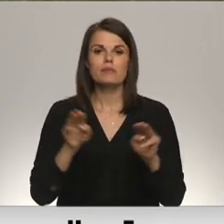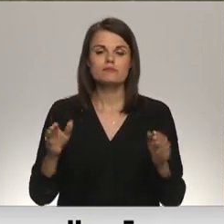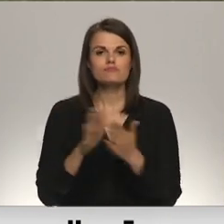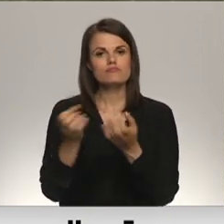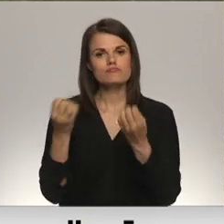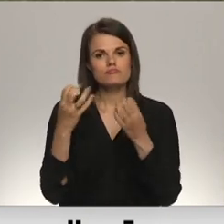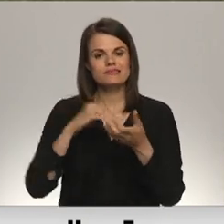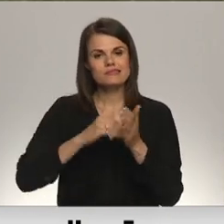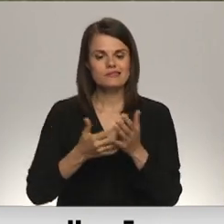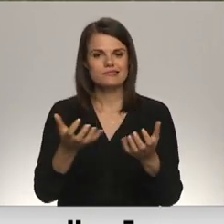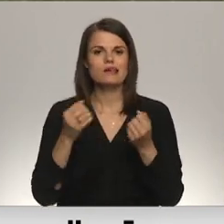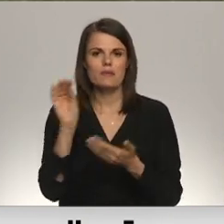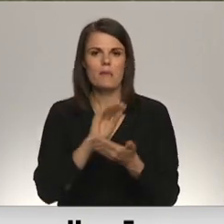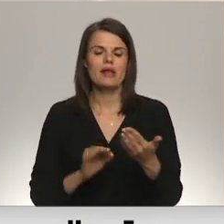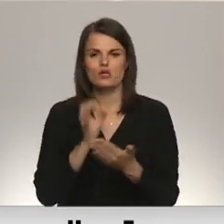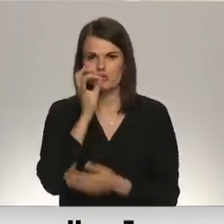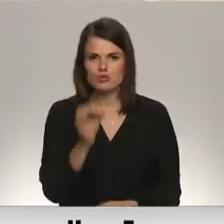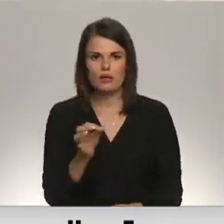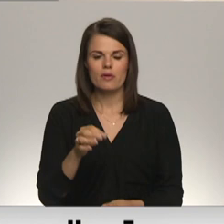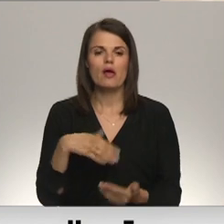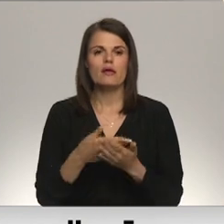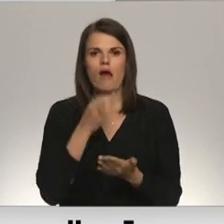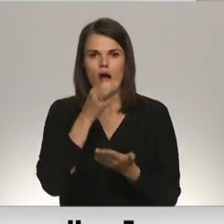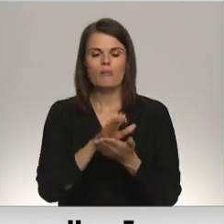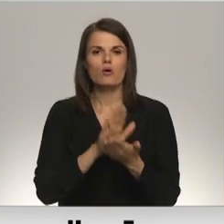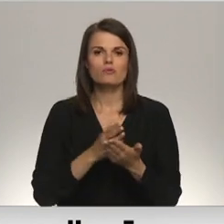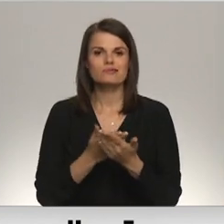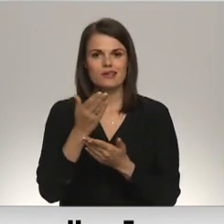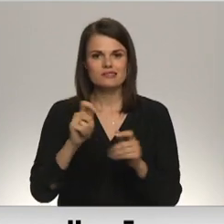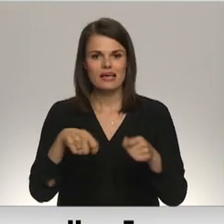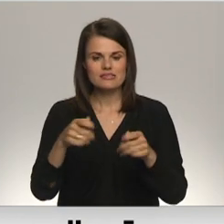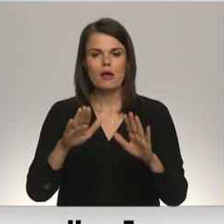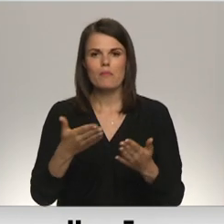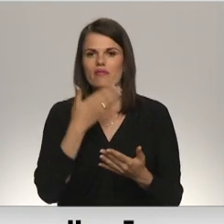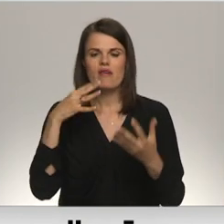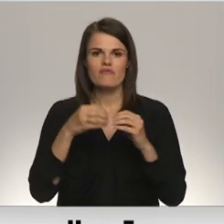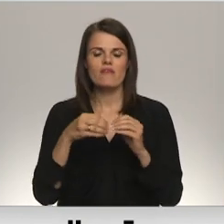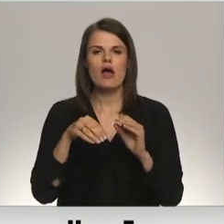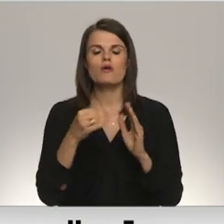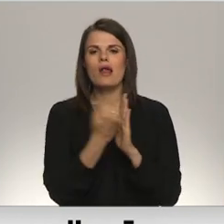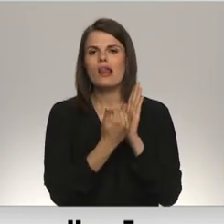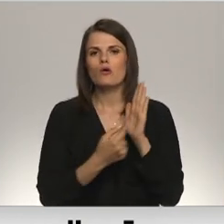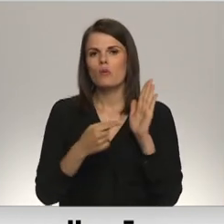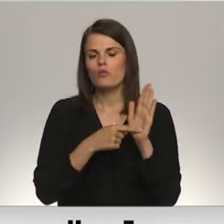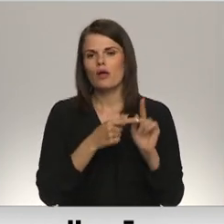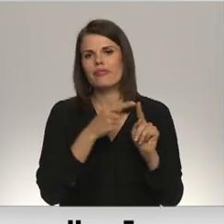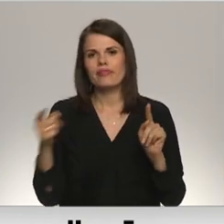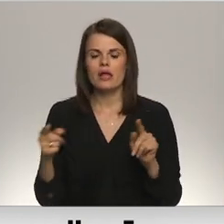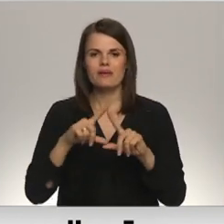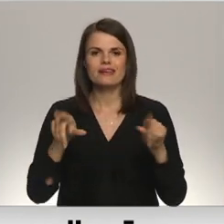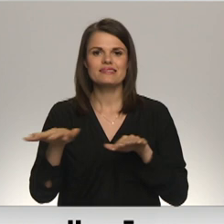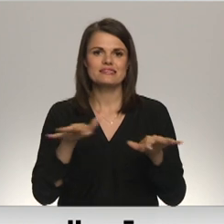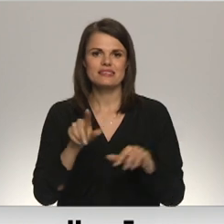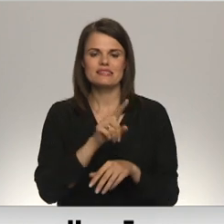situāciju, saņēmām rakstisko atbildi. Ja atbildi uz iesniegumu sniegta, tomēr nav ievērots likumā noteiktais termiņš, iestādes